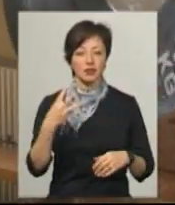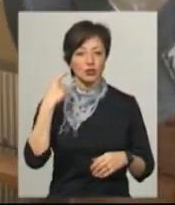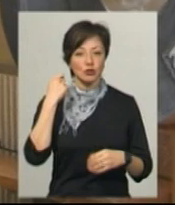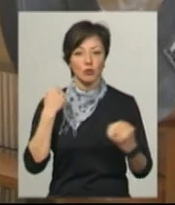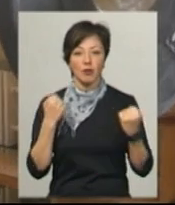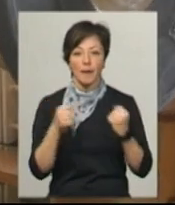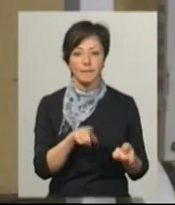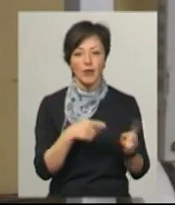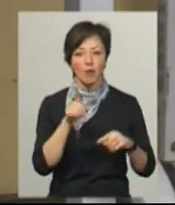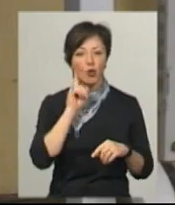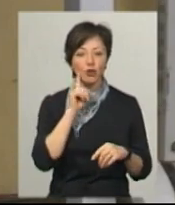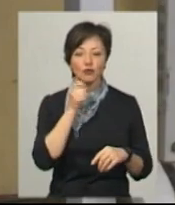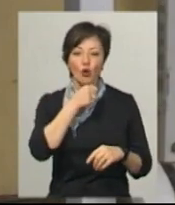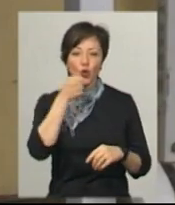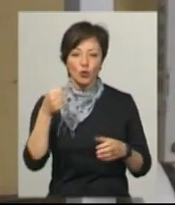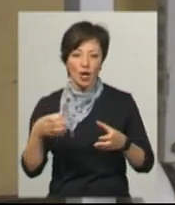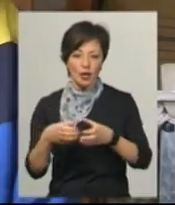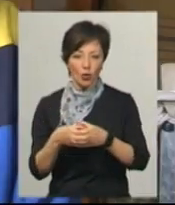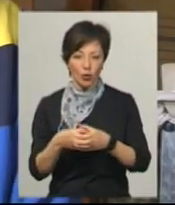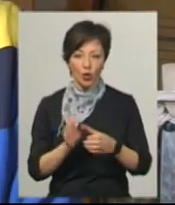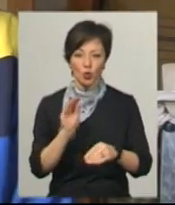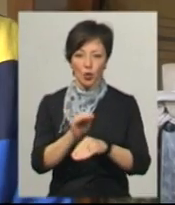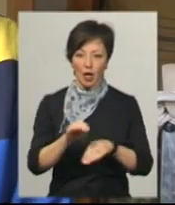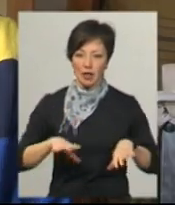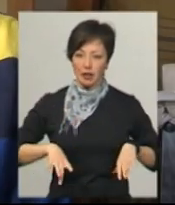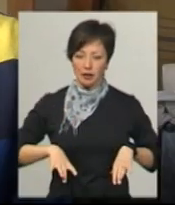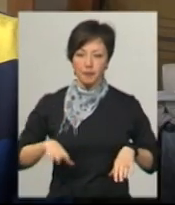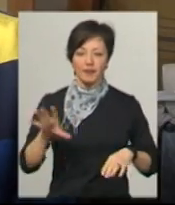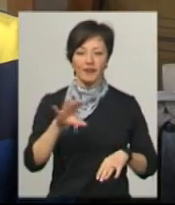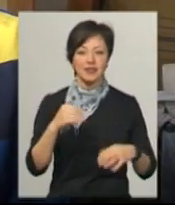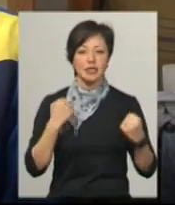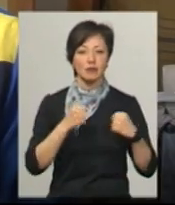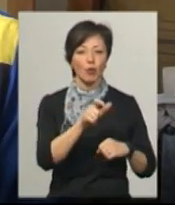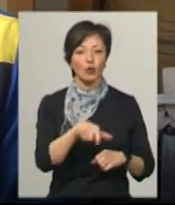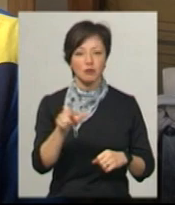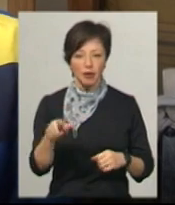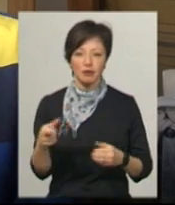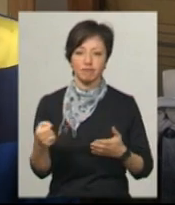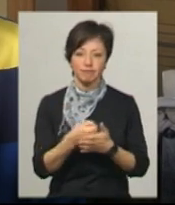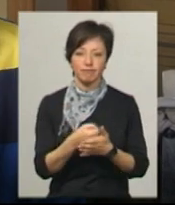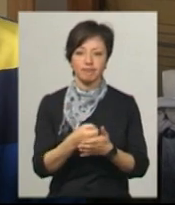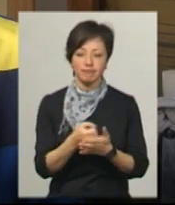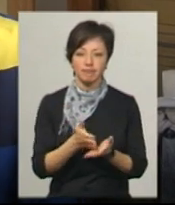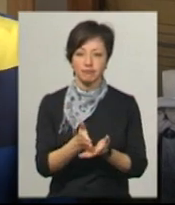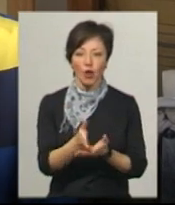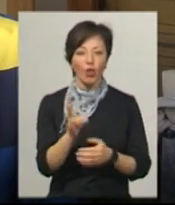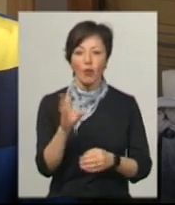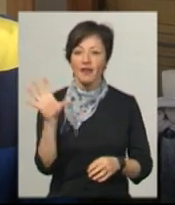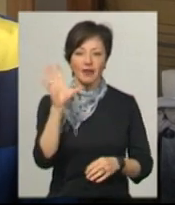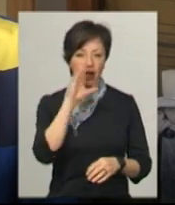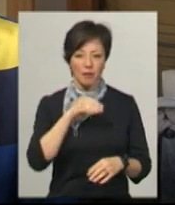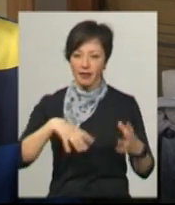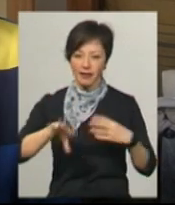переходить з молодіжної в доросло-вікову категорію, додає тренер. Всі спортсмени, вони йдуть до того, але не всі доходять.